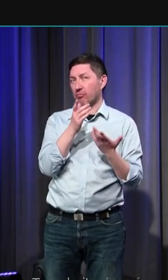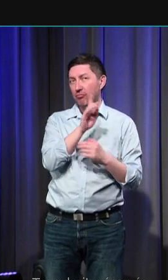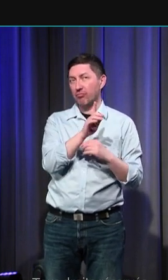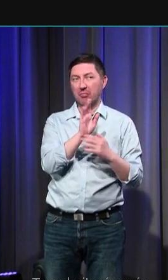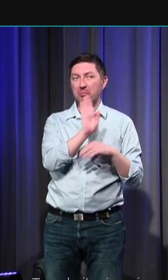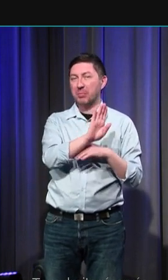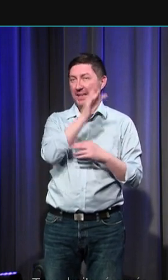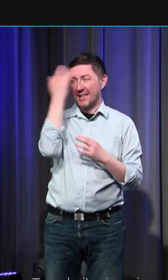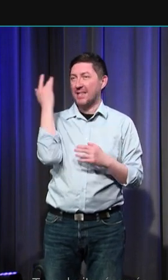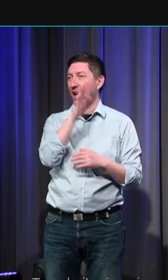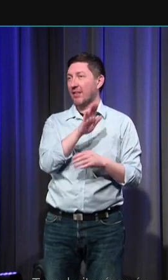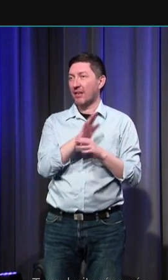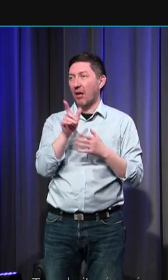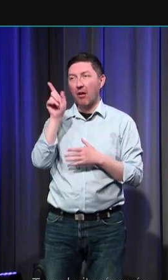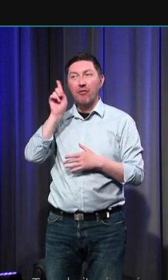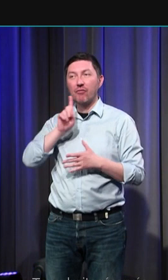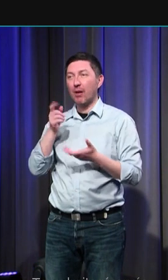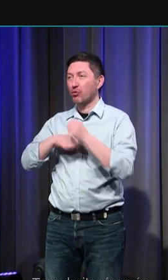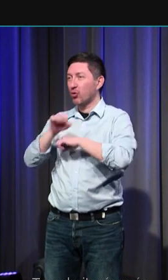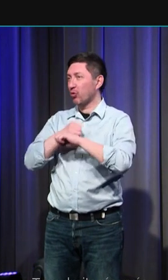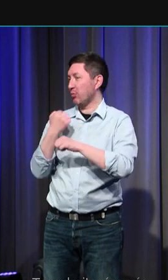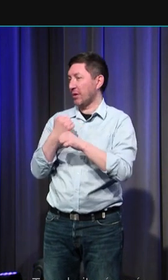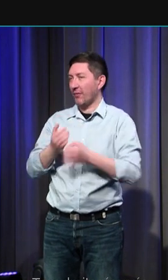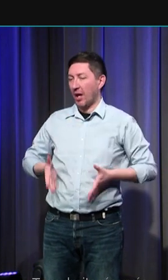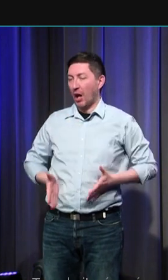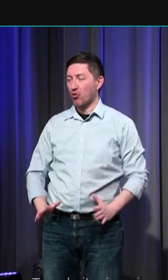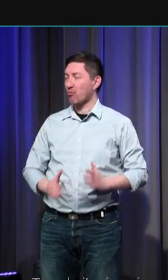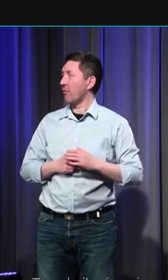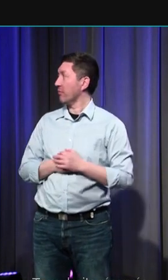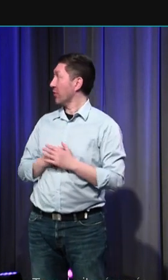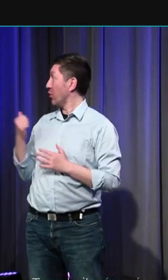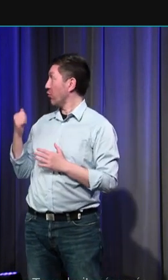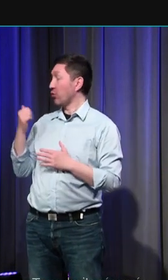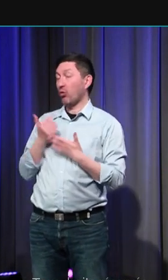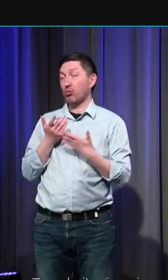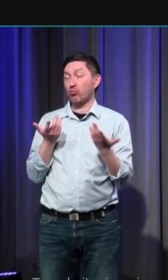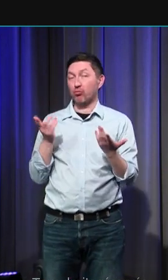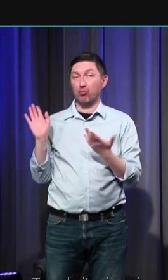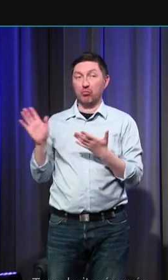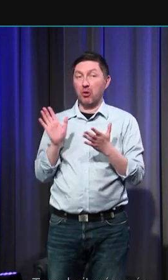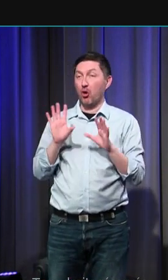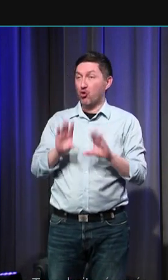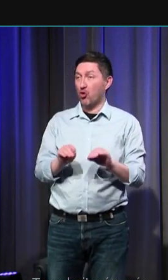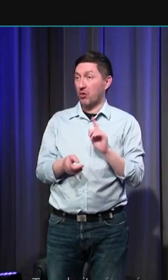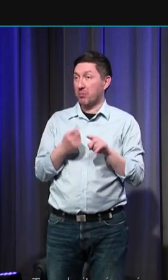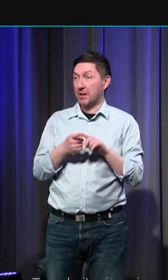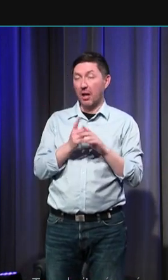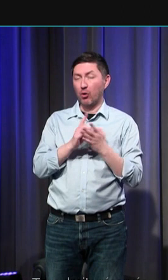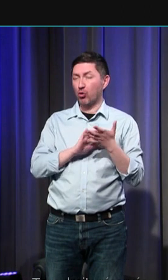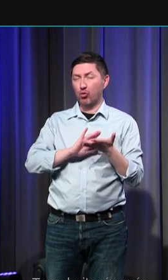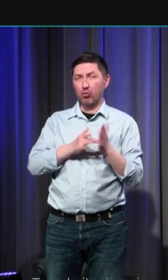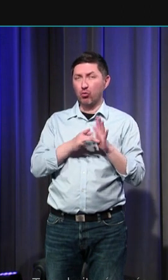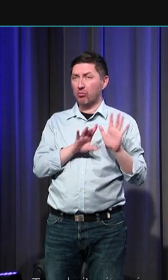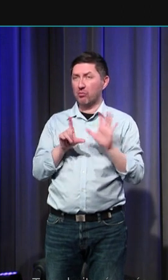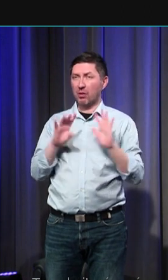il y a une logique ce sanctuaire est connu au Moyen-Âge à l'époque moderne on amenait les enfants de toute la Seine-et-Marne